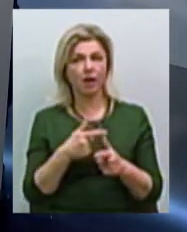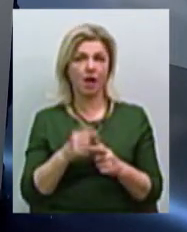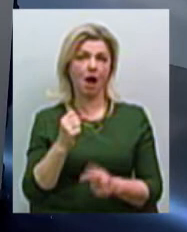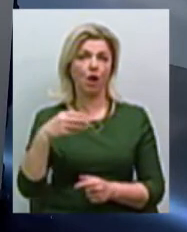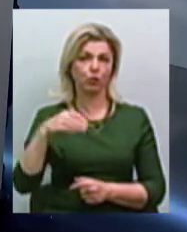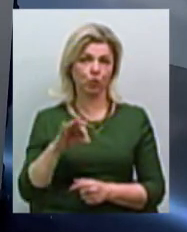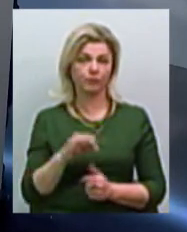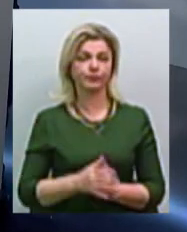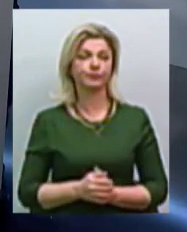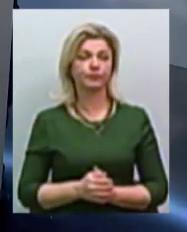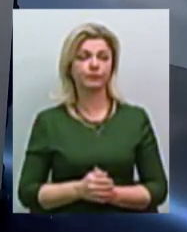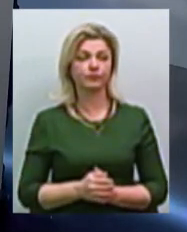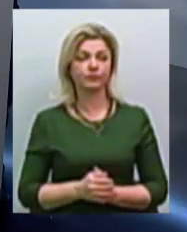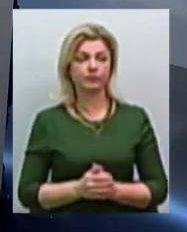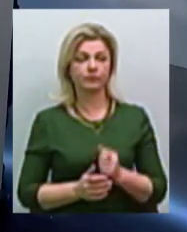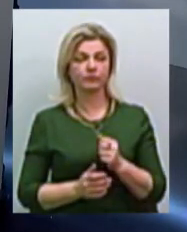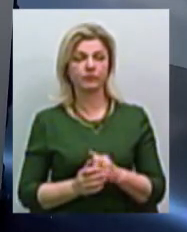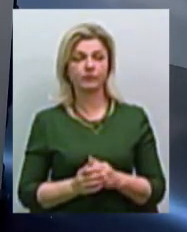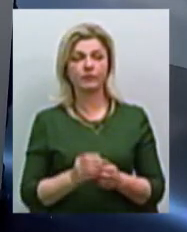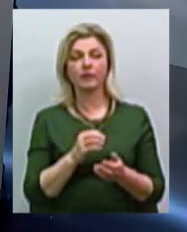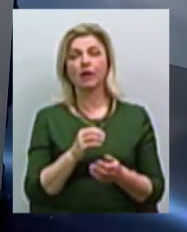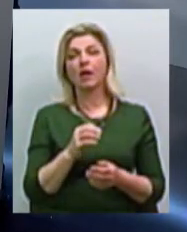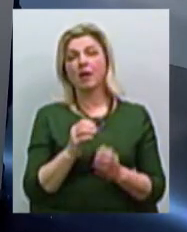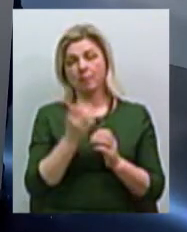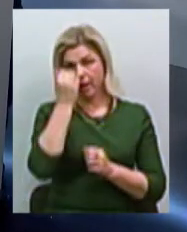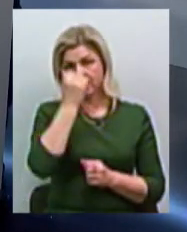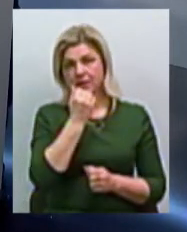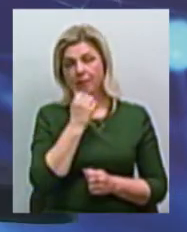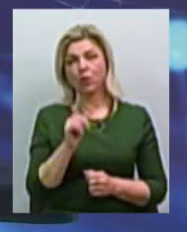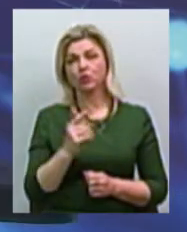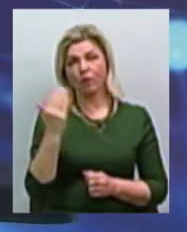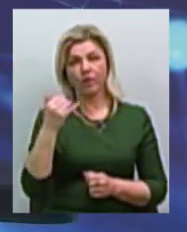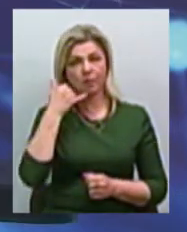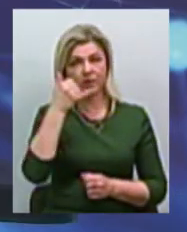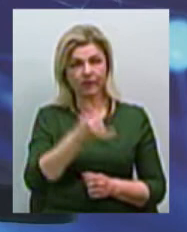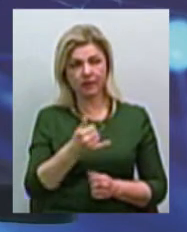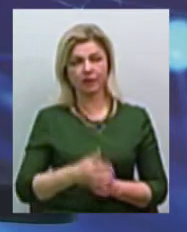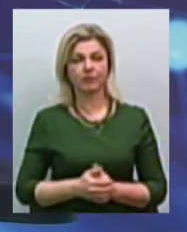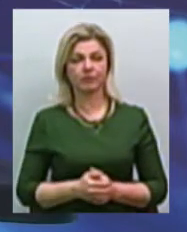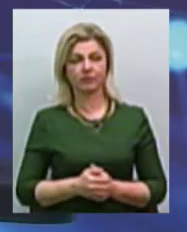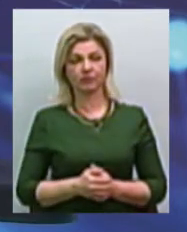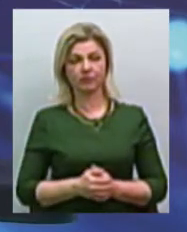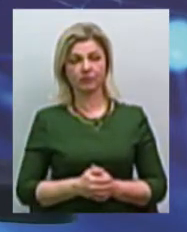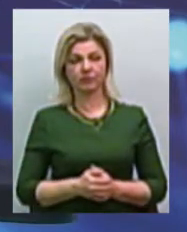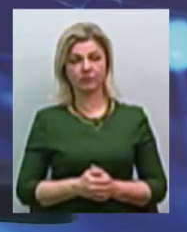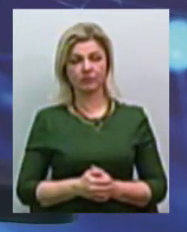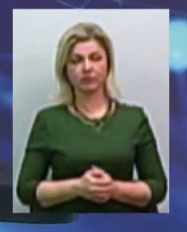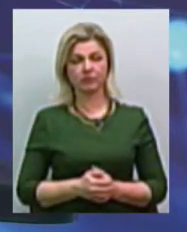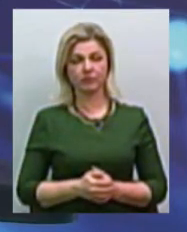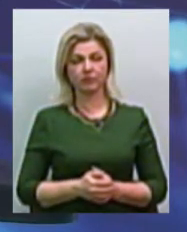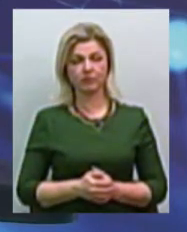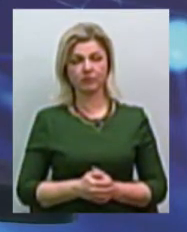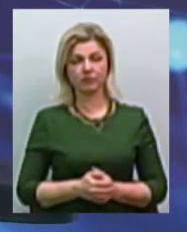спасибі вам за вашу небайдужість, спасибі вам. Дійсно, мабуть, і це